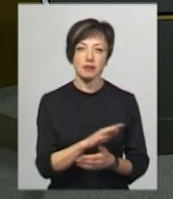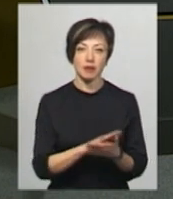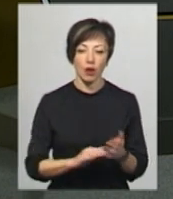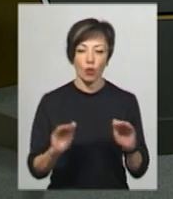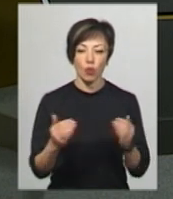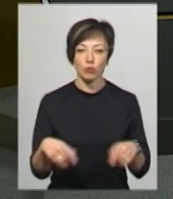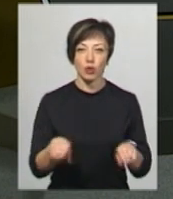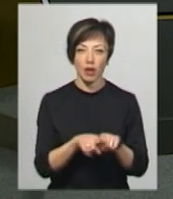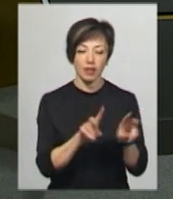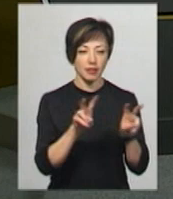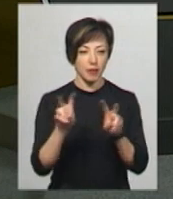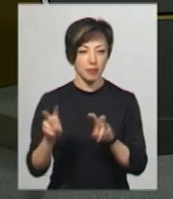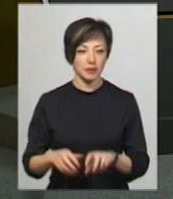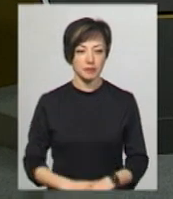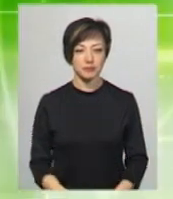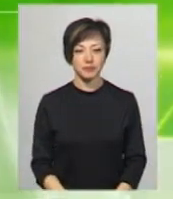Далі коротко про такі теми.